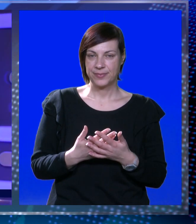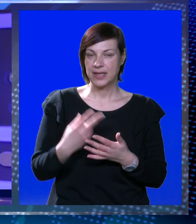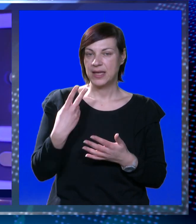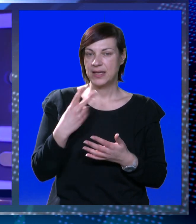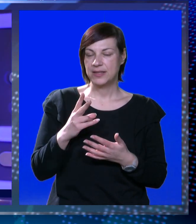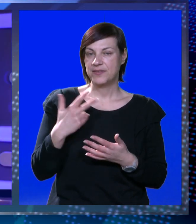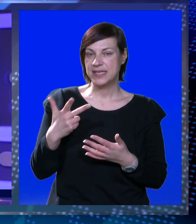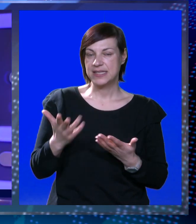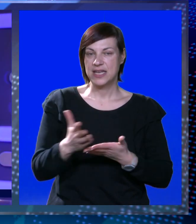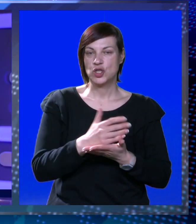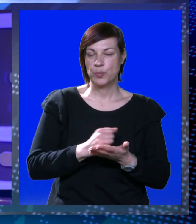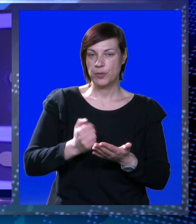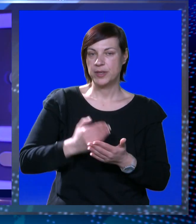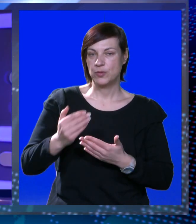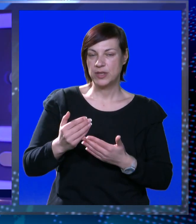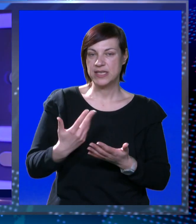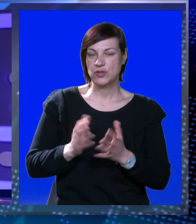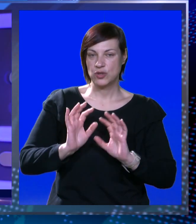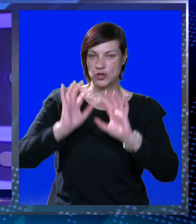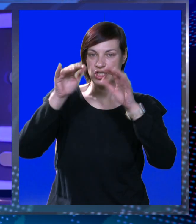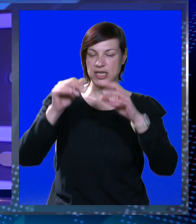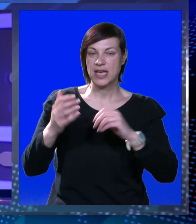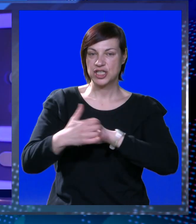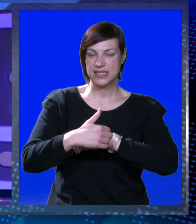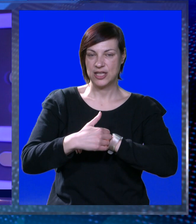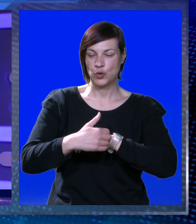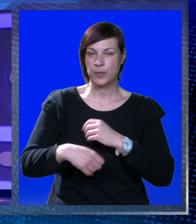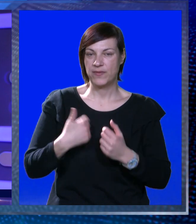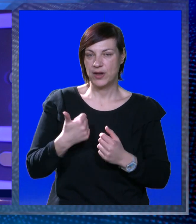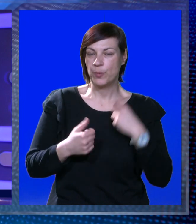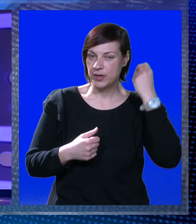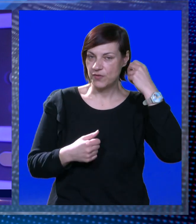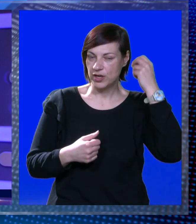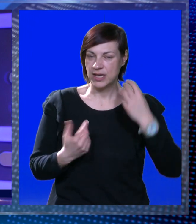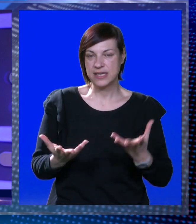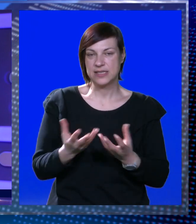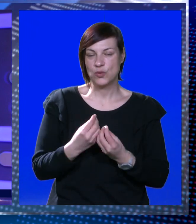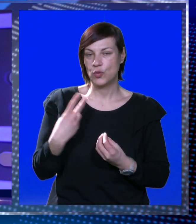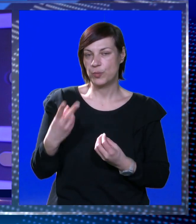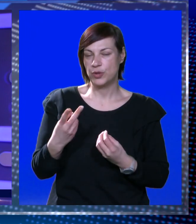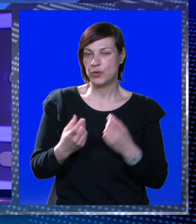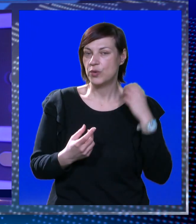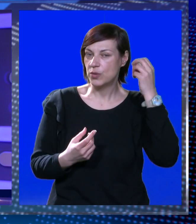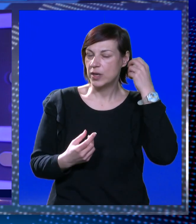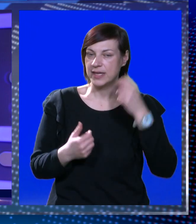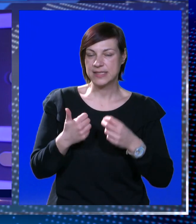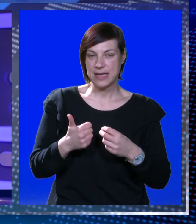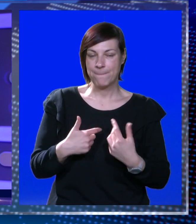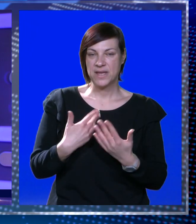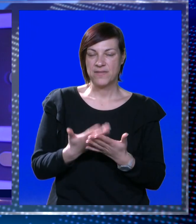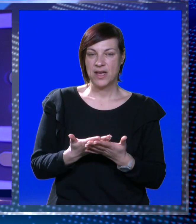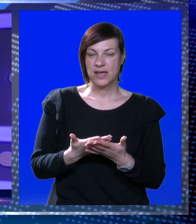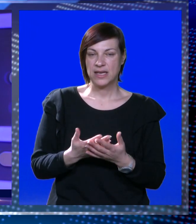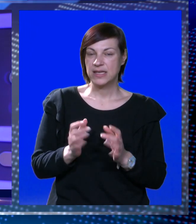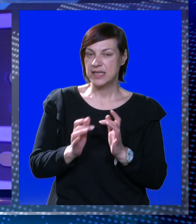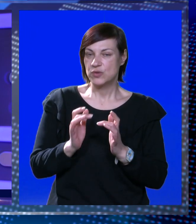Čak 23. pobjedu u nizu ostvarili su košarkaši Dubrovnika u prvoj ligi, ukupno drugu u ligi za prvaka,